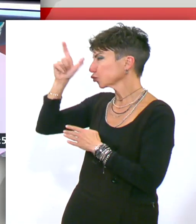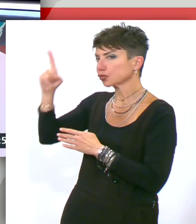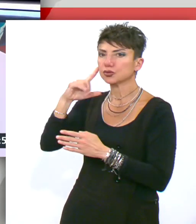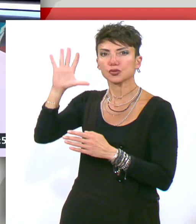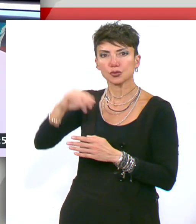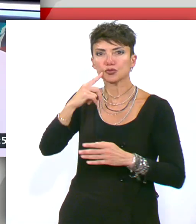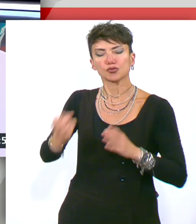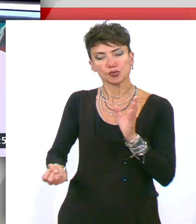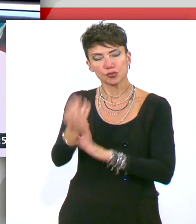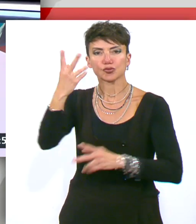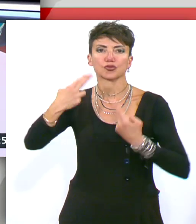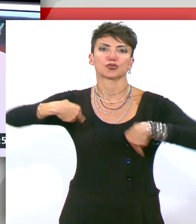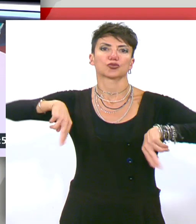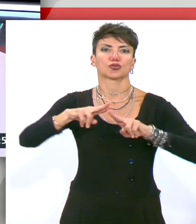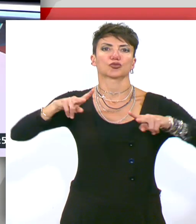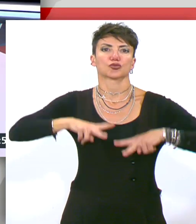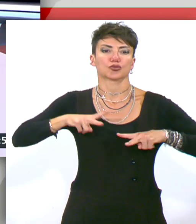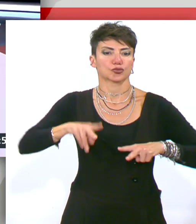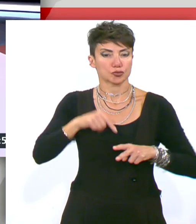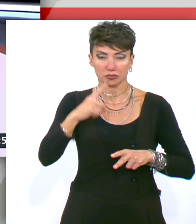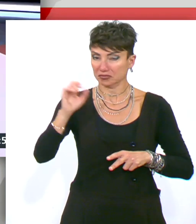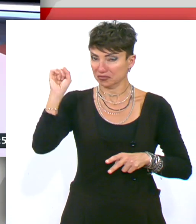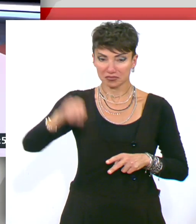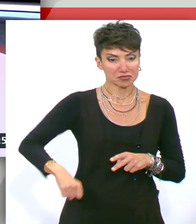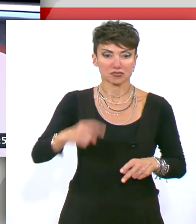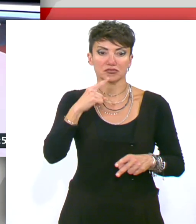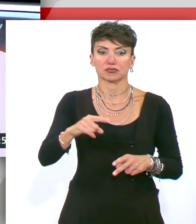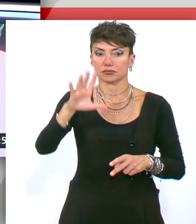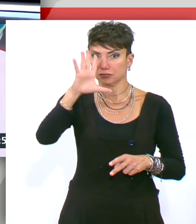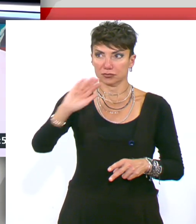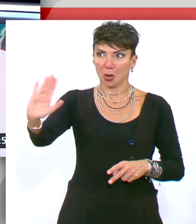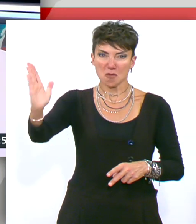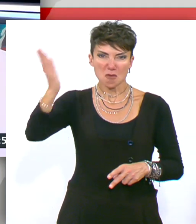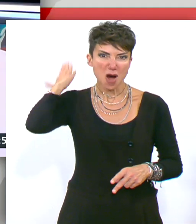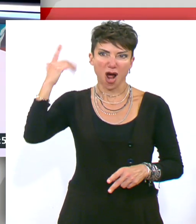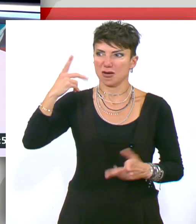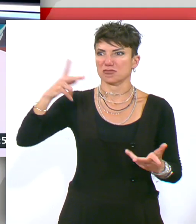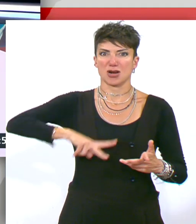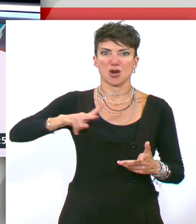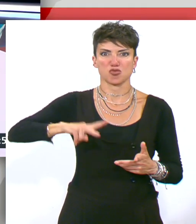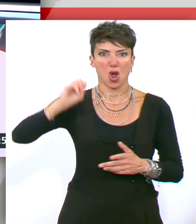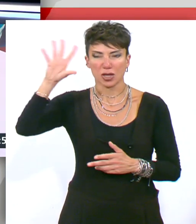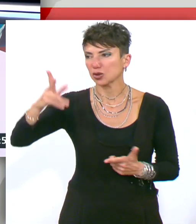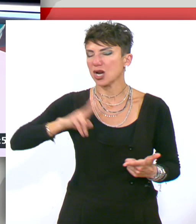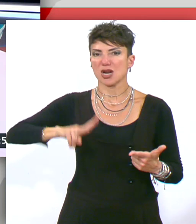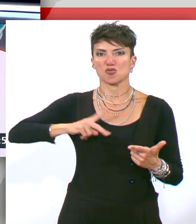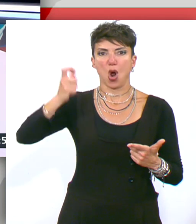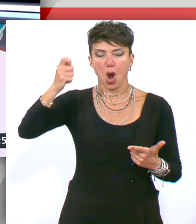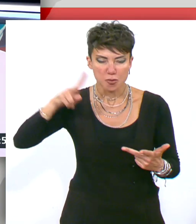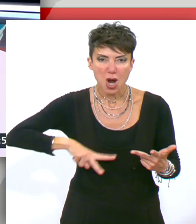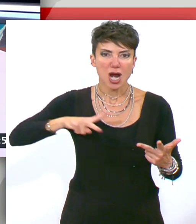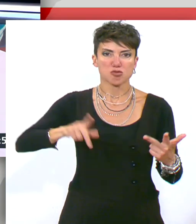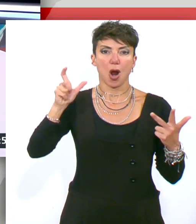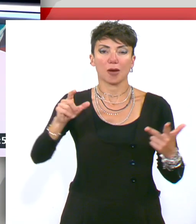Γεράκια, όπως συνηθίζουμε να αποκαλούμε, όπως ο Σαβούς ο Γλουκιοακάρ, φεύγουν από τη θέση τους και παίρνουν τις θέσεις αυτές άνθρωποι της